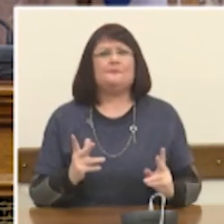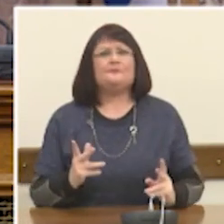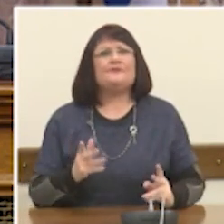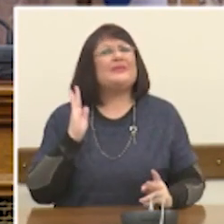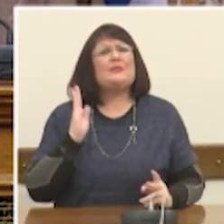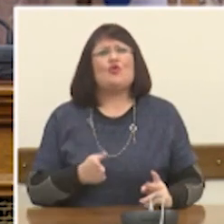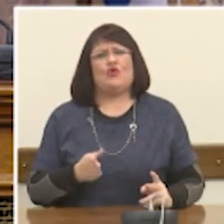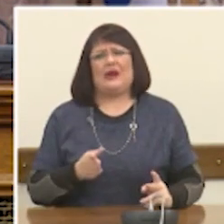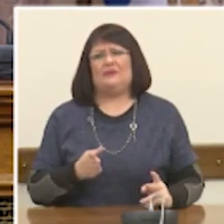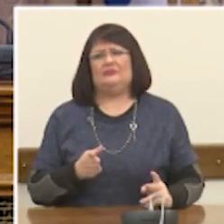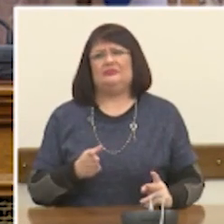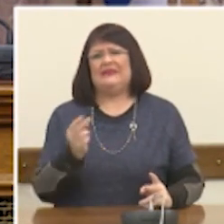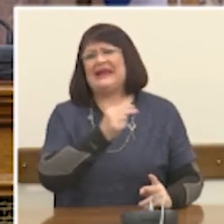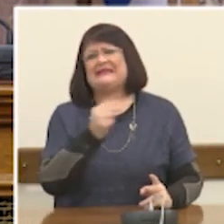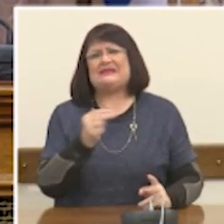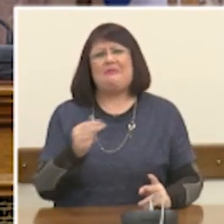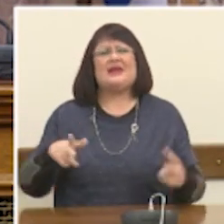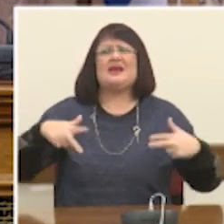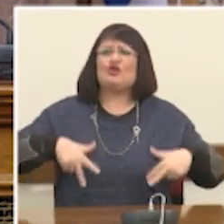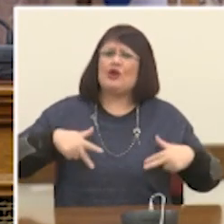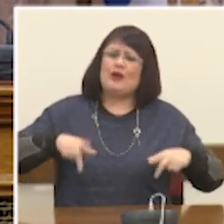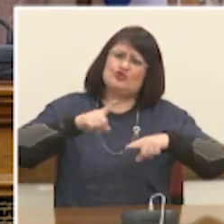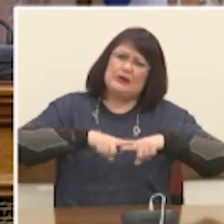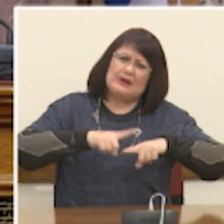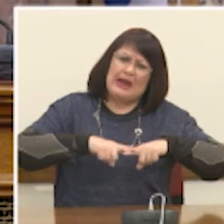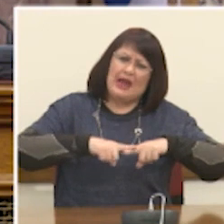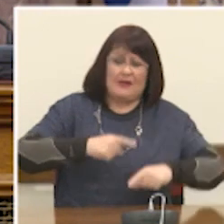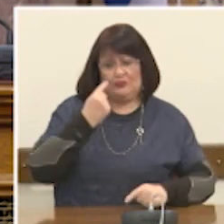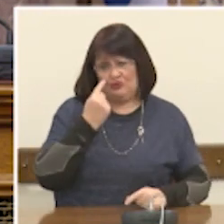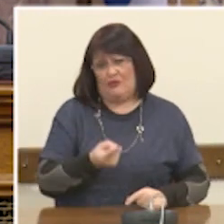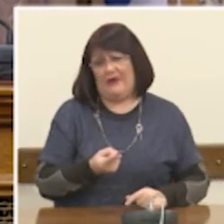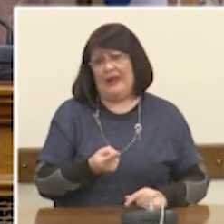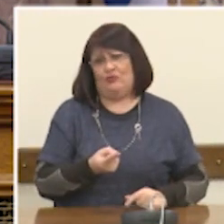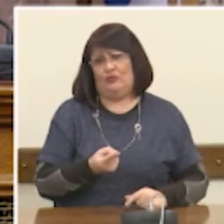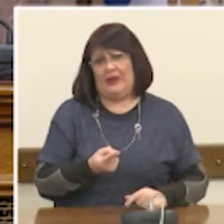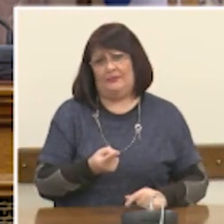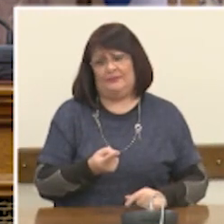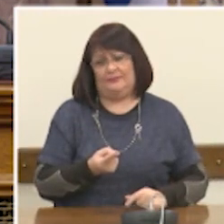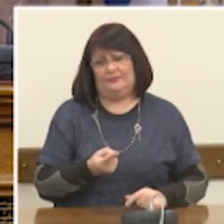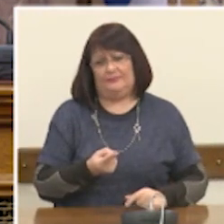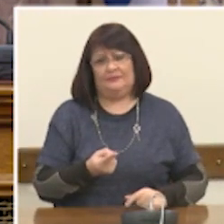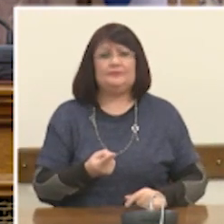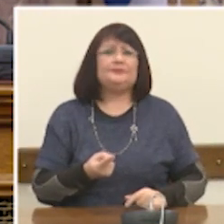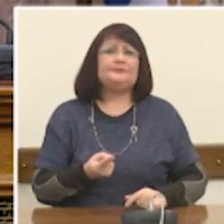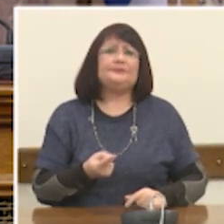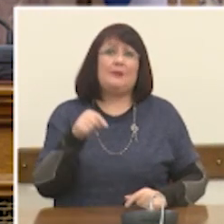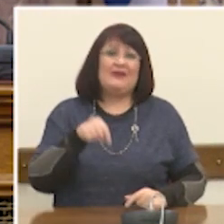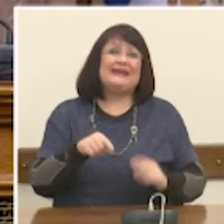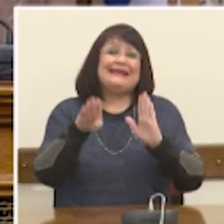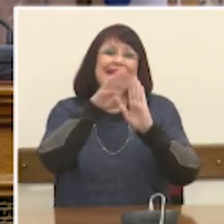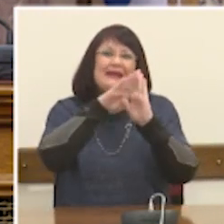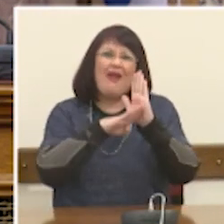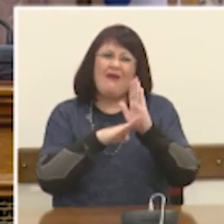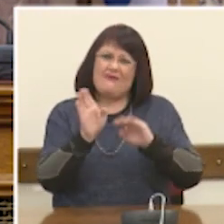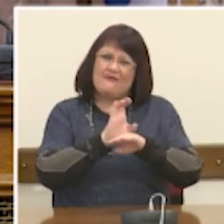να σημαίνει για το κράτος, ήδη το βλέπουμε νομίζω έμπρακτα μέσα από την εφαρμογή Gov.gr, αλλά κυρίως τι μπορεί να σημαίνει